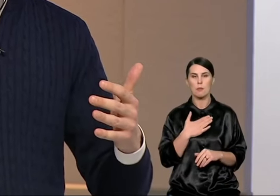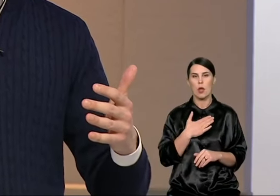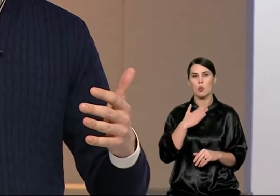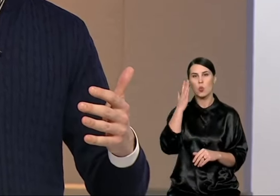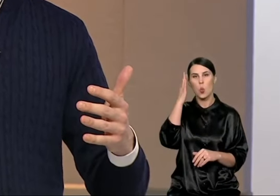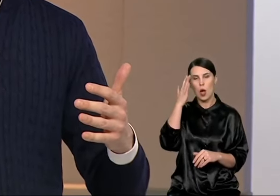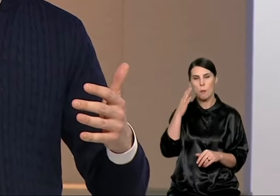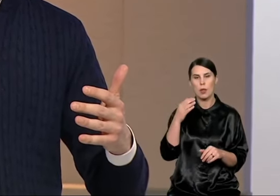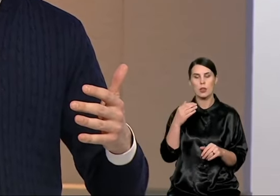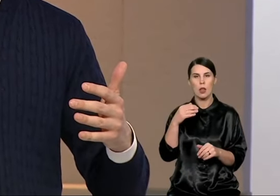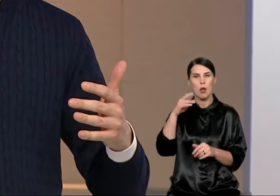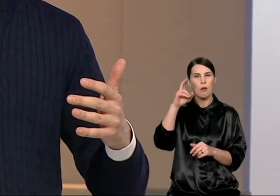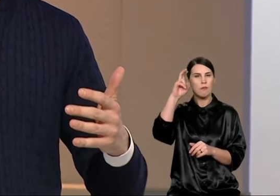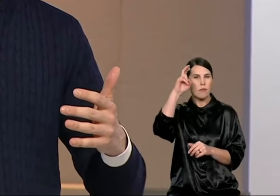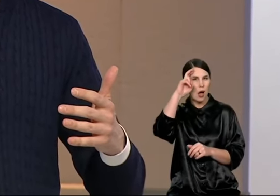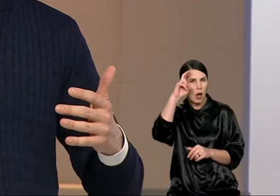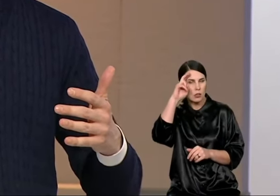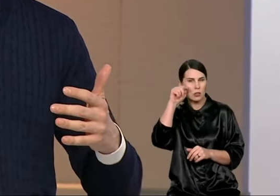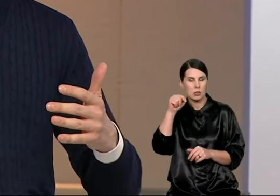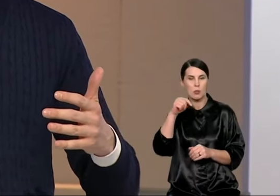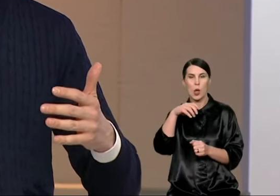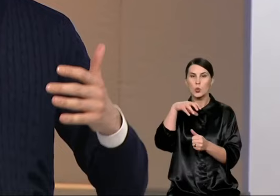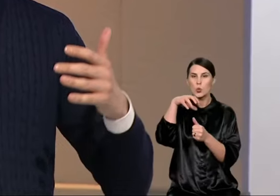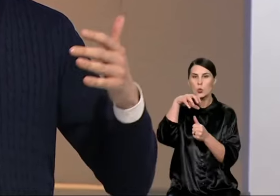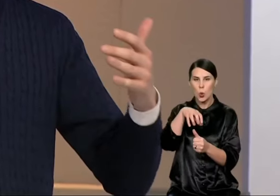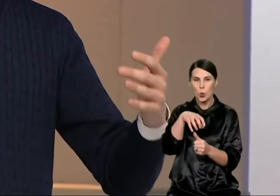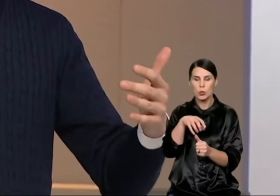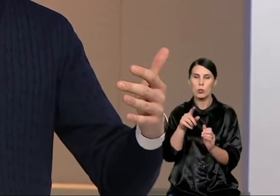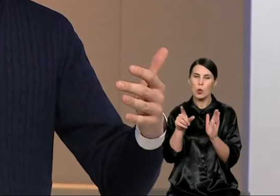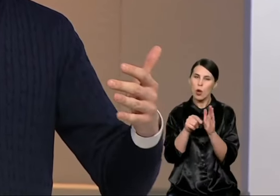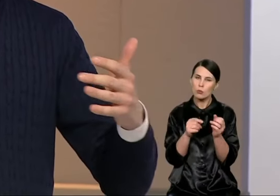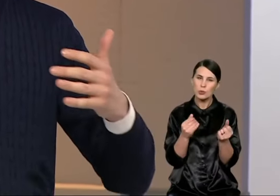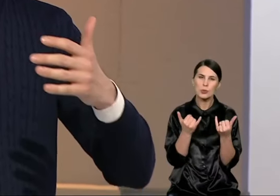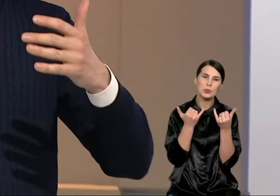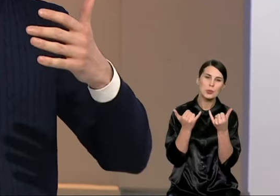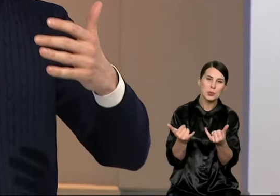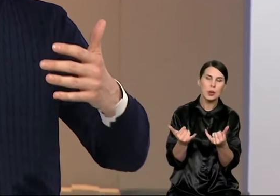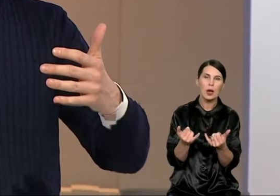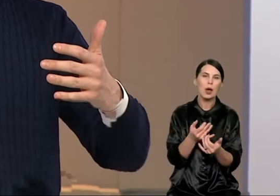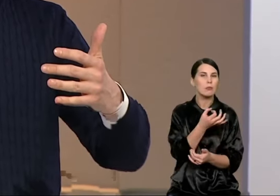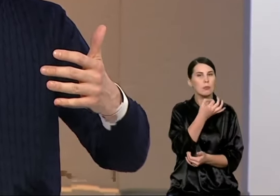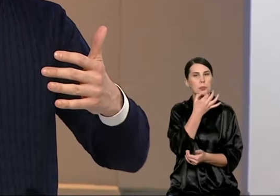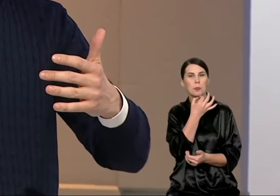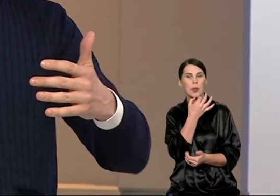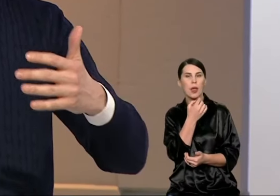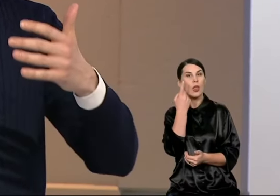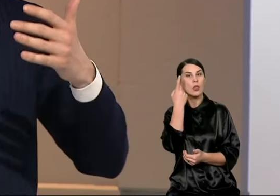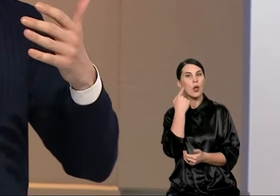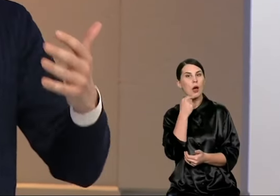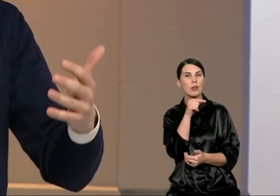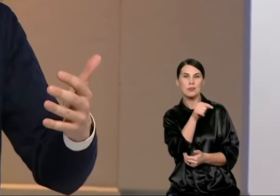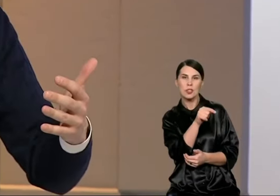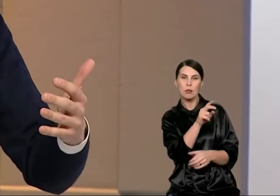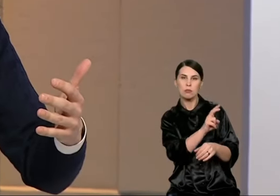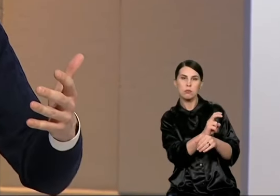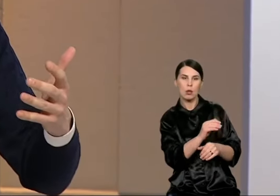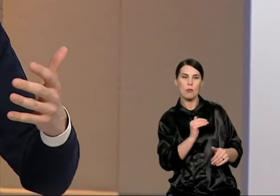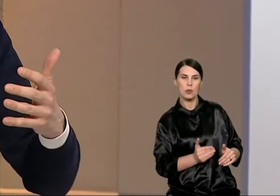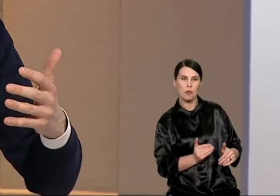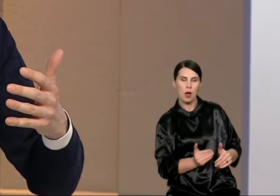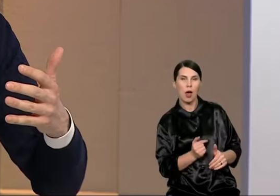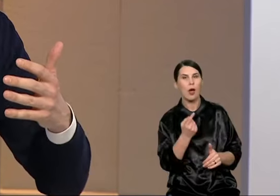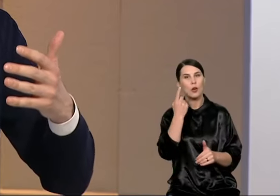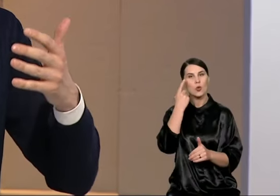atveju sostinė turi ištikrinti galimybę vaikam eiti pasirenkant, ar nori privatų, ar nori eiti valstybinį. Tuo pačiu, be jokios